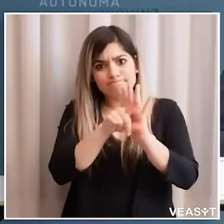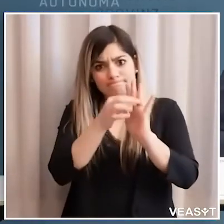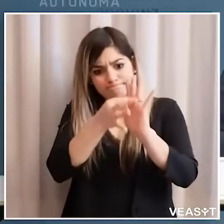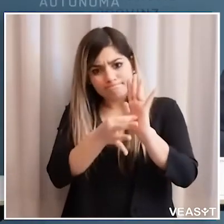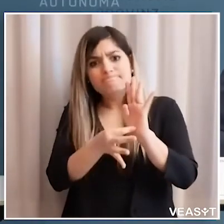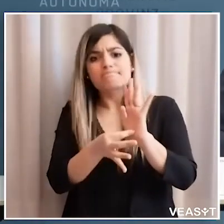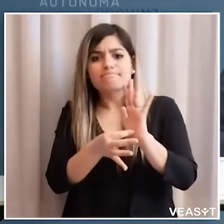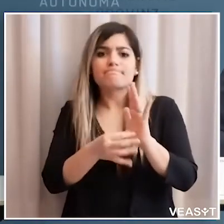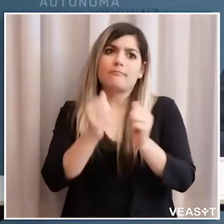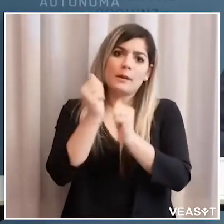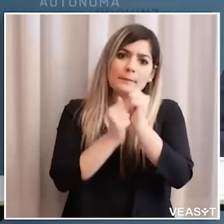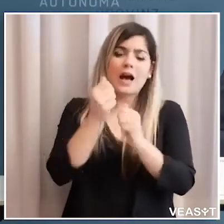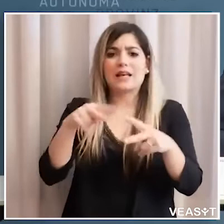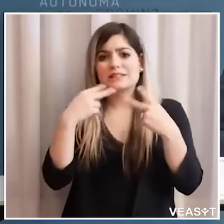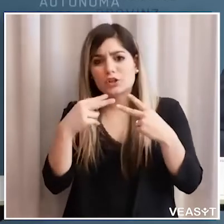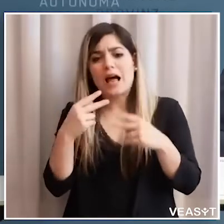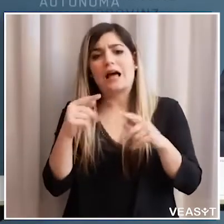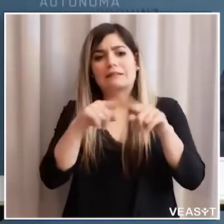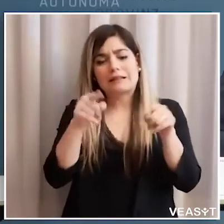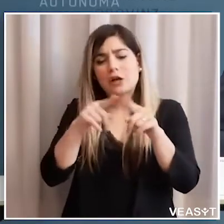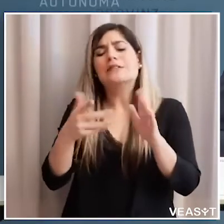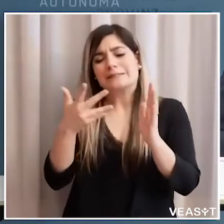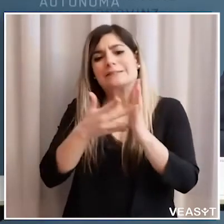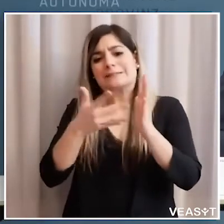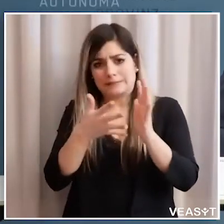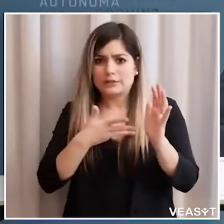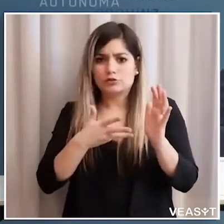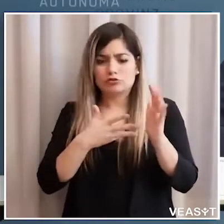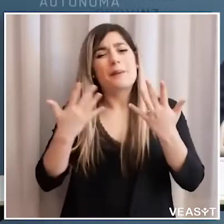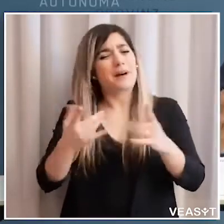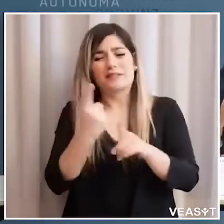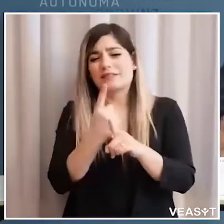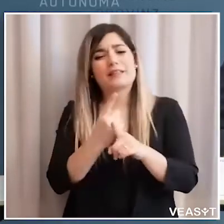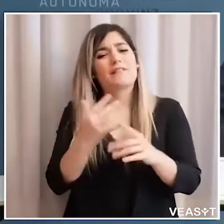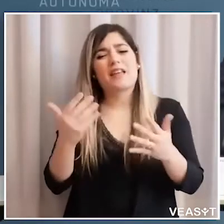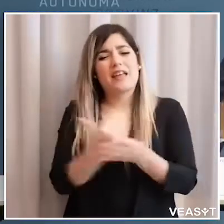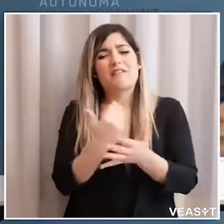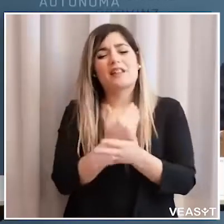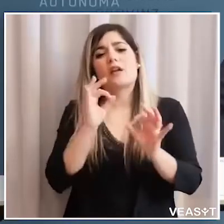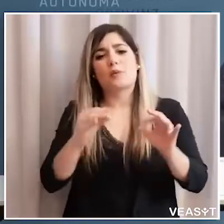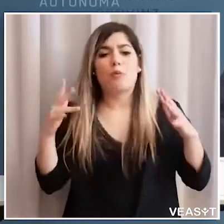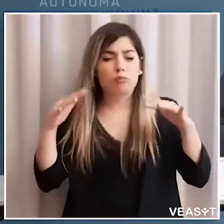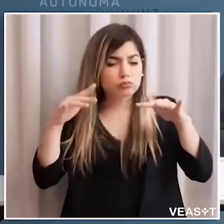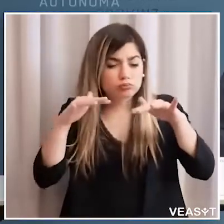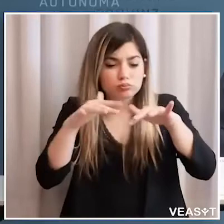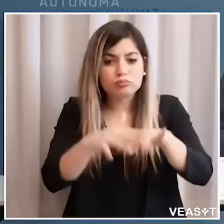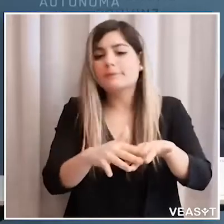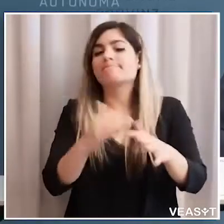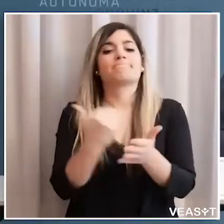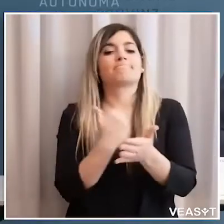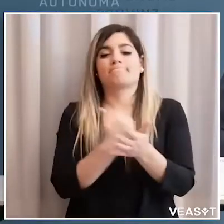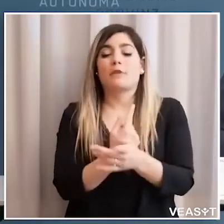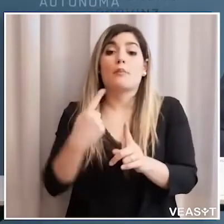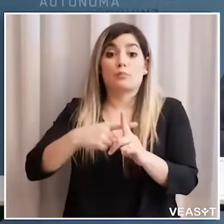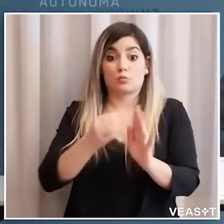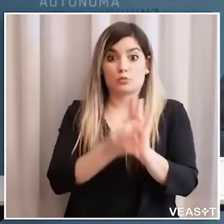prescrizioni se mi riferisco per esempio a bar ristoranti anche negozi bisogna adesso evitare l'affolamento bisogna anche comunque adottare